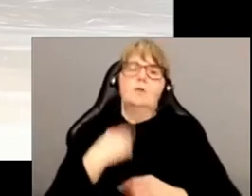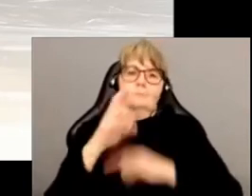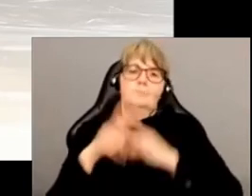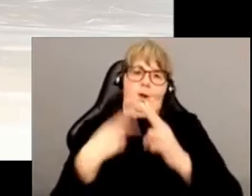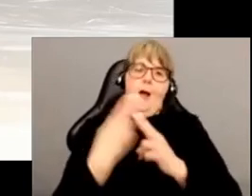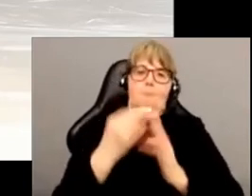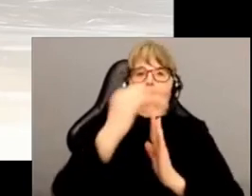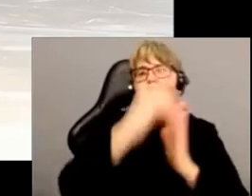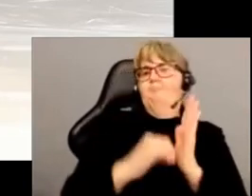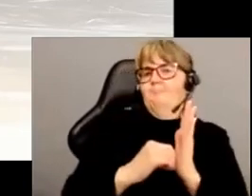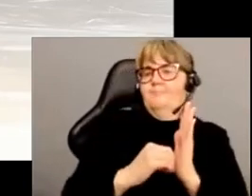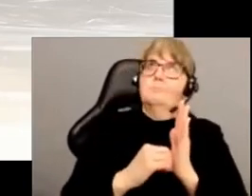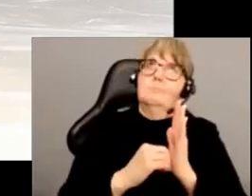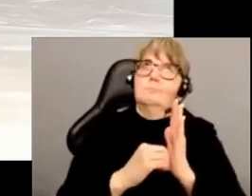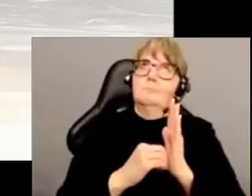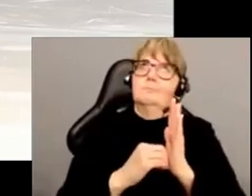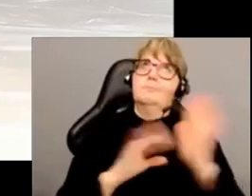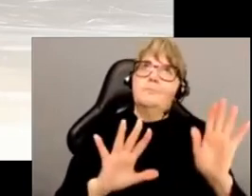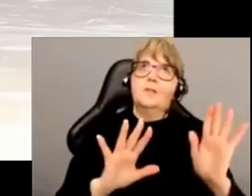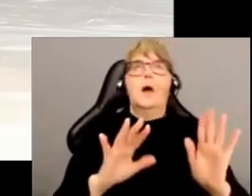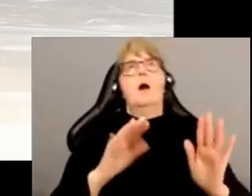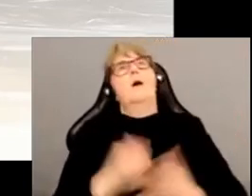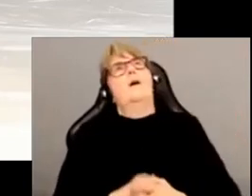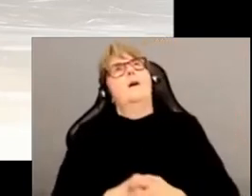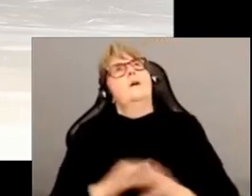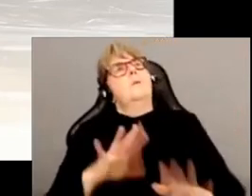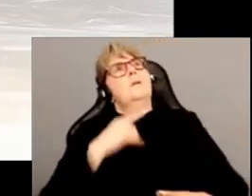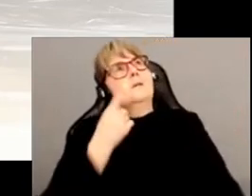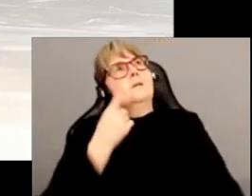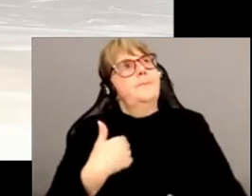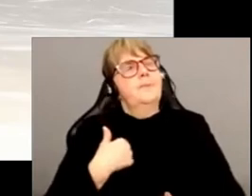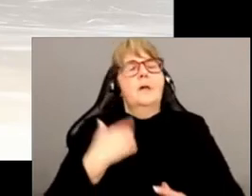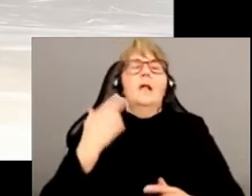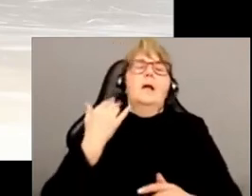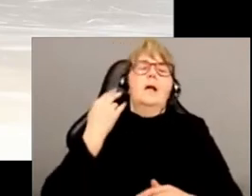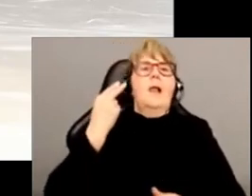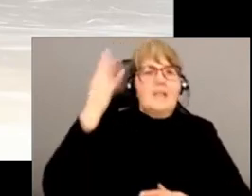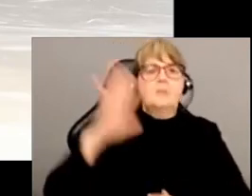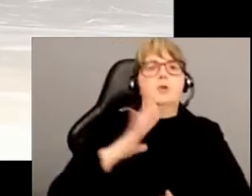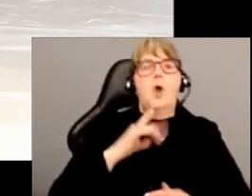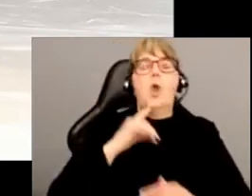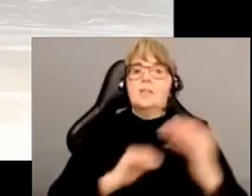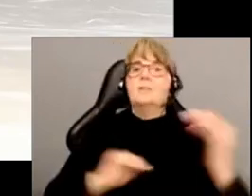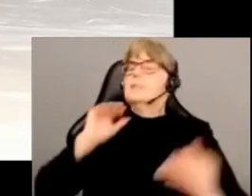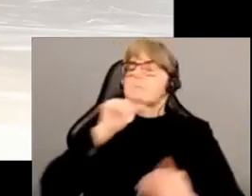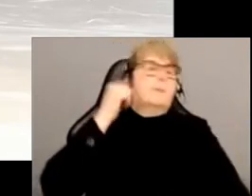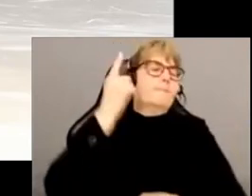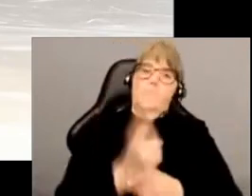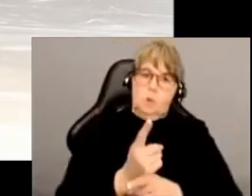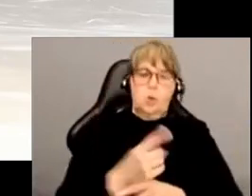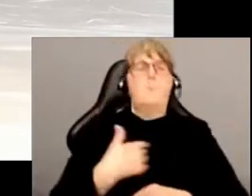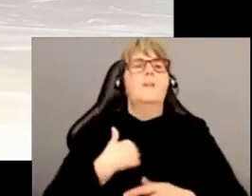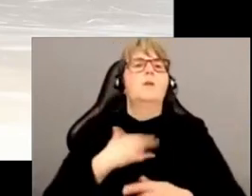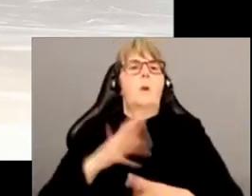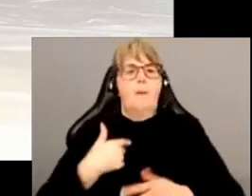ni positive ni n'aguette. je défends l'idée, la thèse que le spécisme est injuste, et j'appuie cette thèse sur